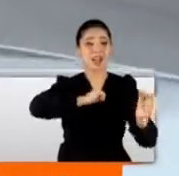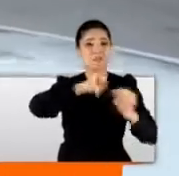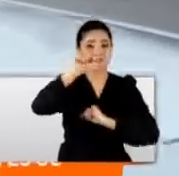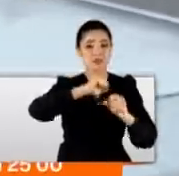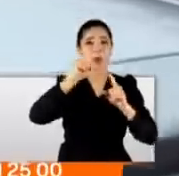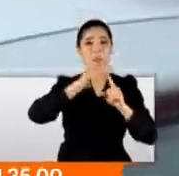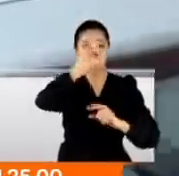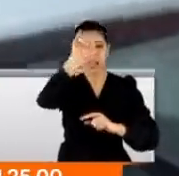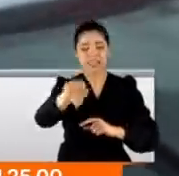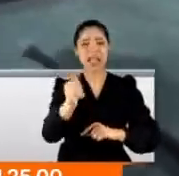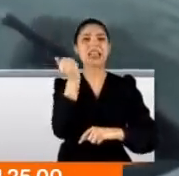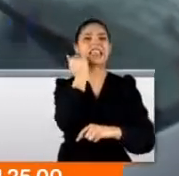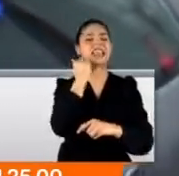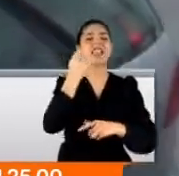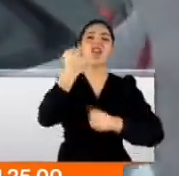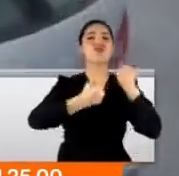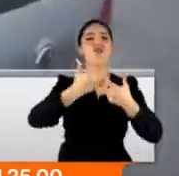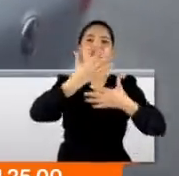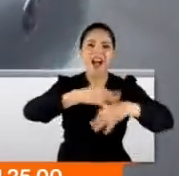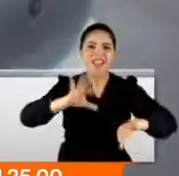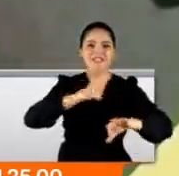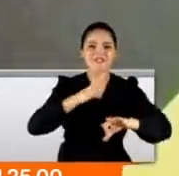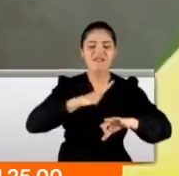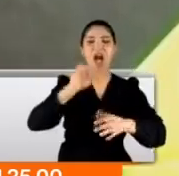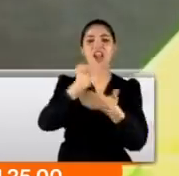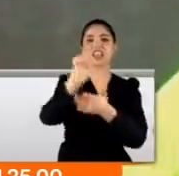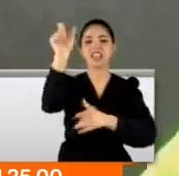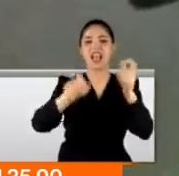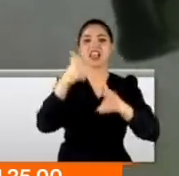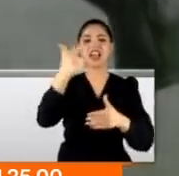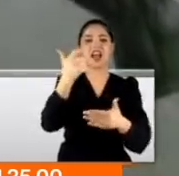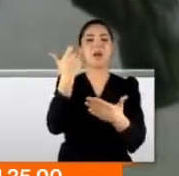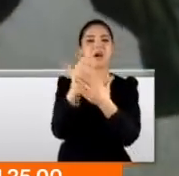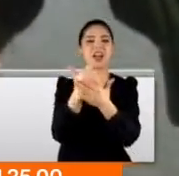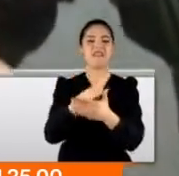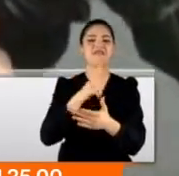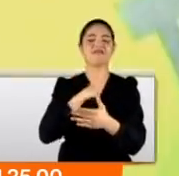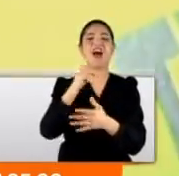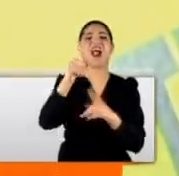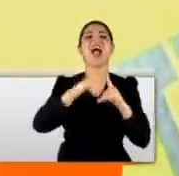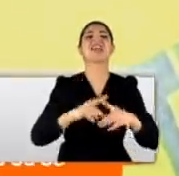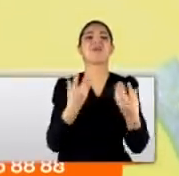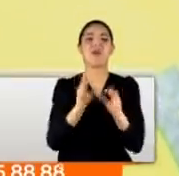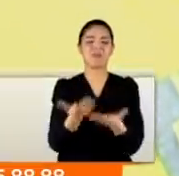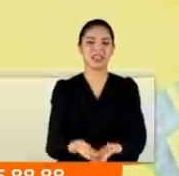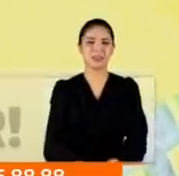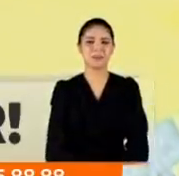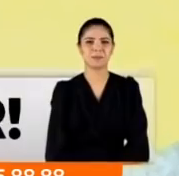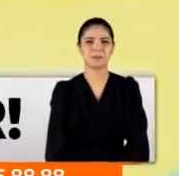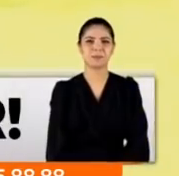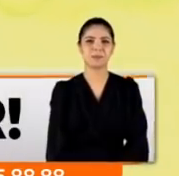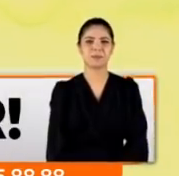Polis gelene kadar yedek sürücü de ayarladılar. Ama gazetecilerin kameralarını hesaba katamadılar. Şimdi indiricilik lazım.